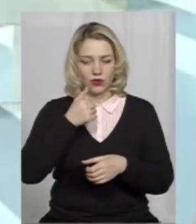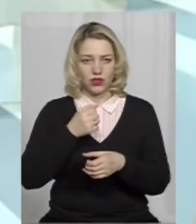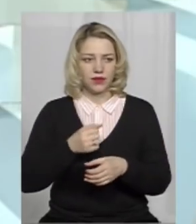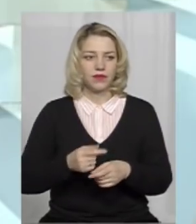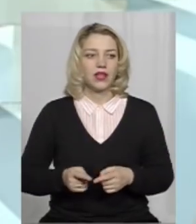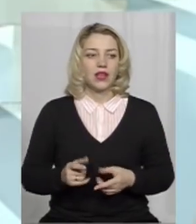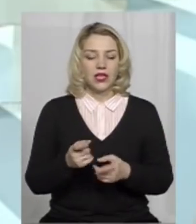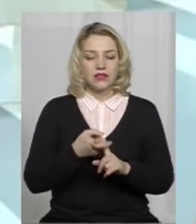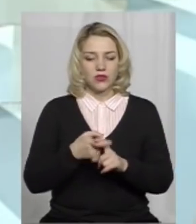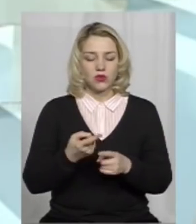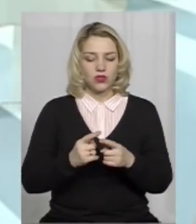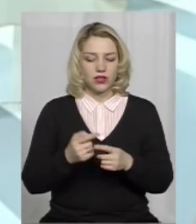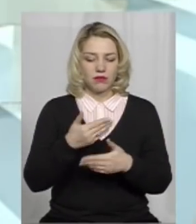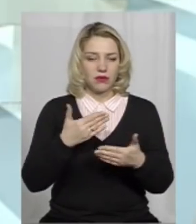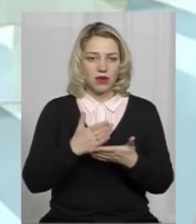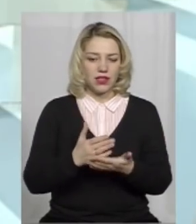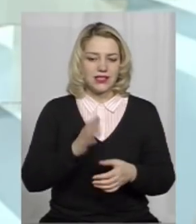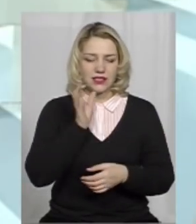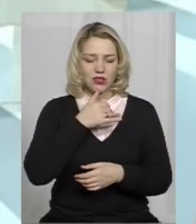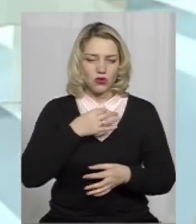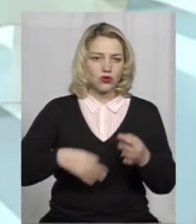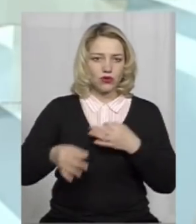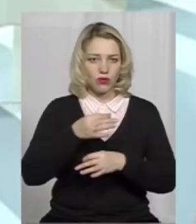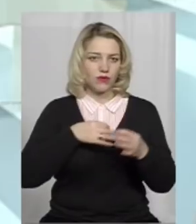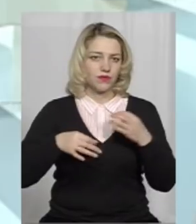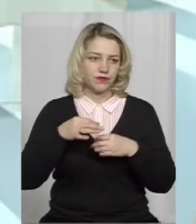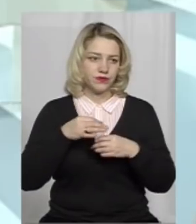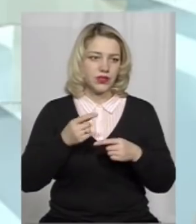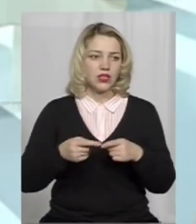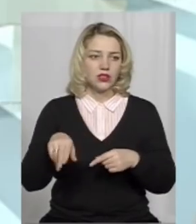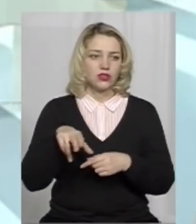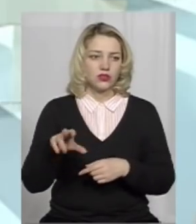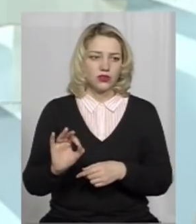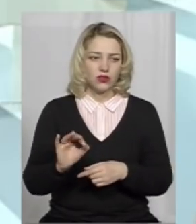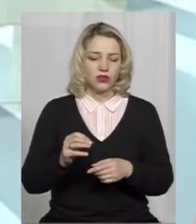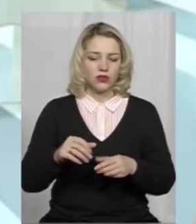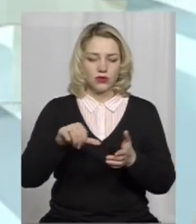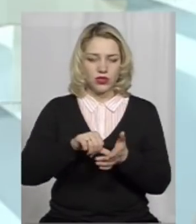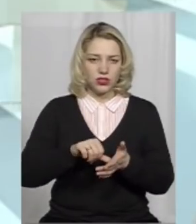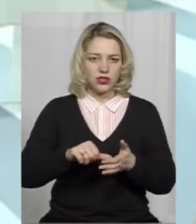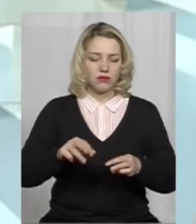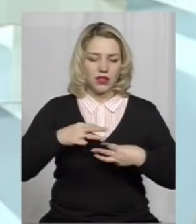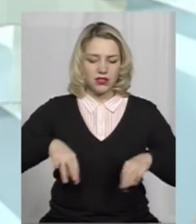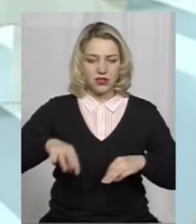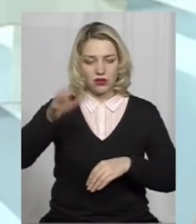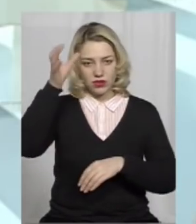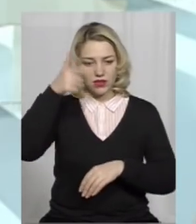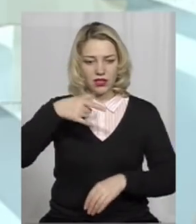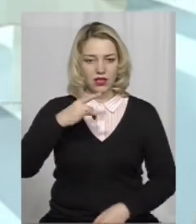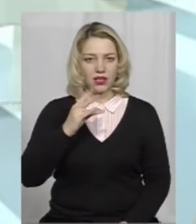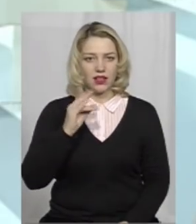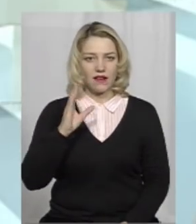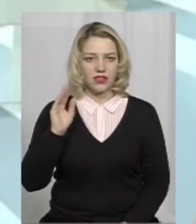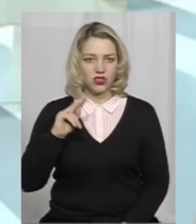ми мали дуже серйозну і таку, знаєте, бурхливу дискусію за участью Міністра освіти і науки Лілі Гриневич,